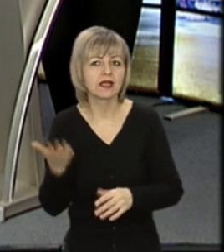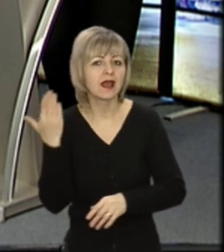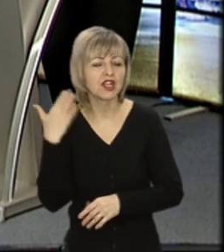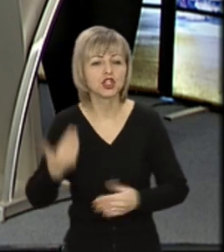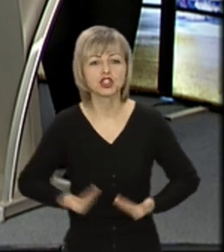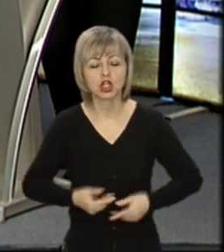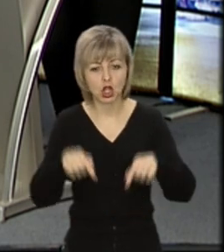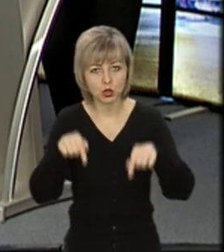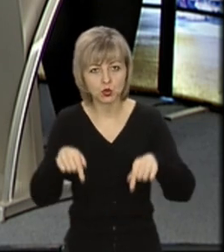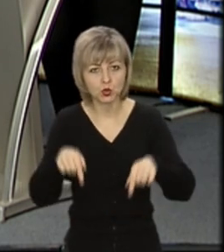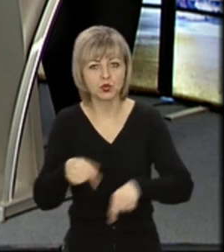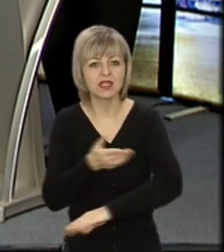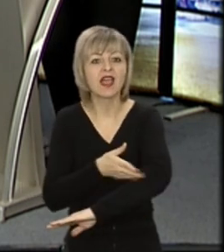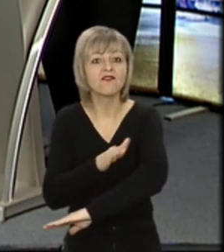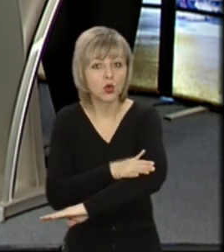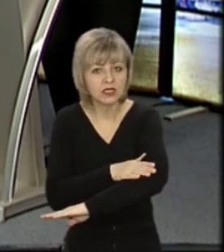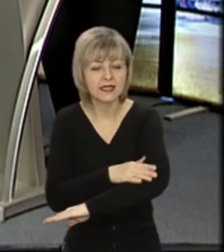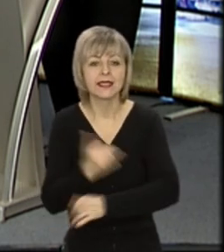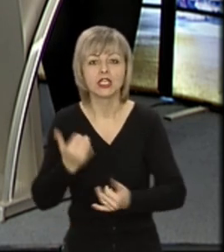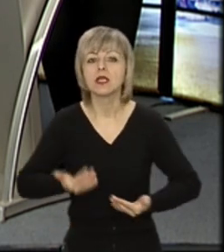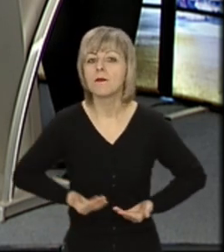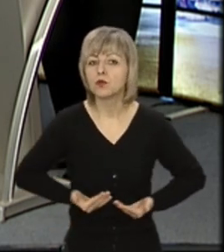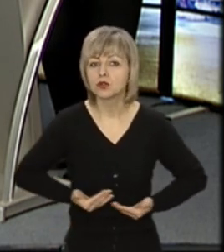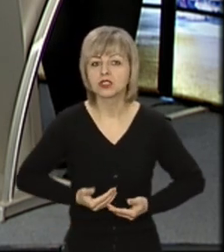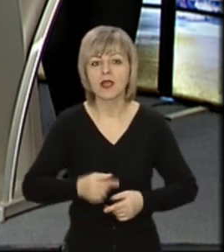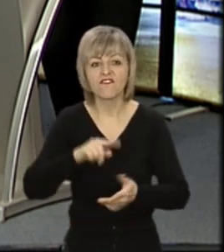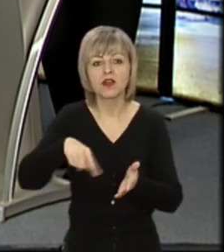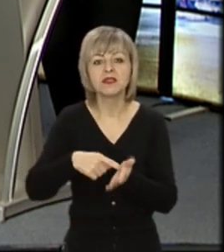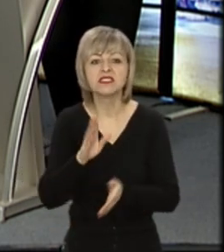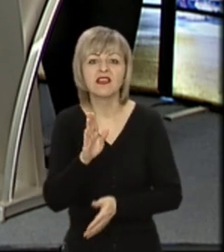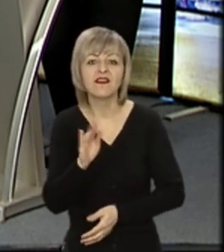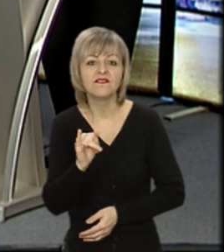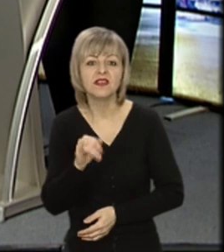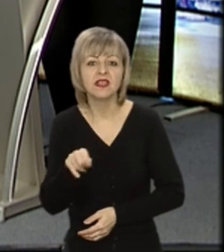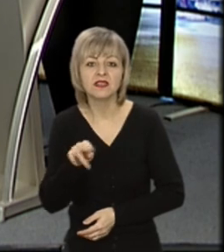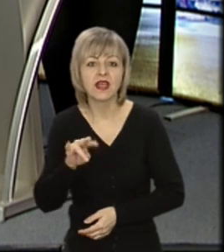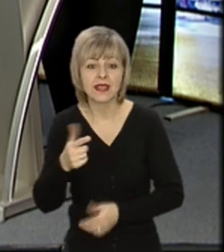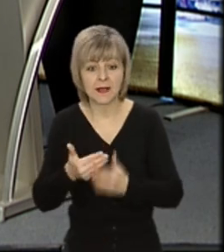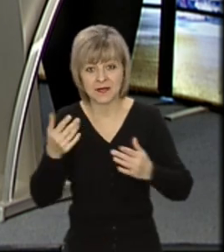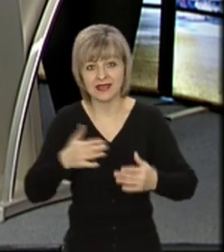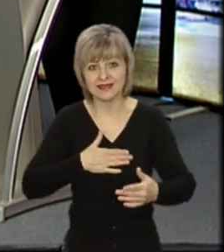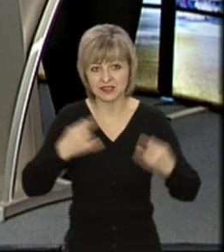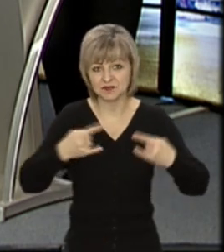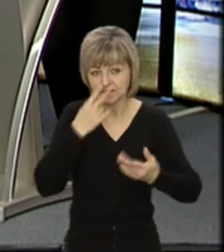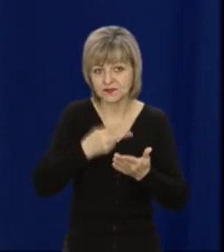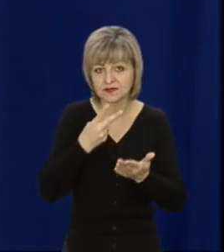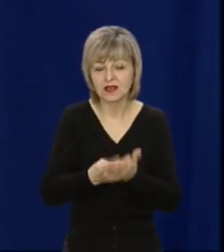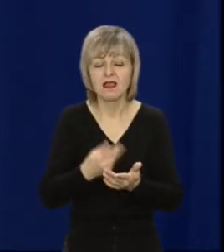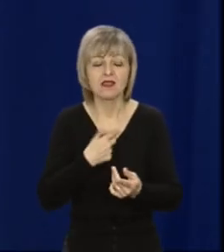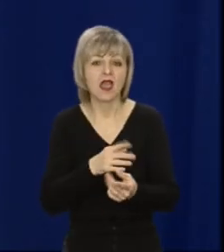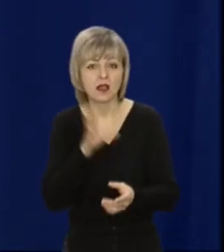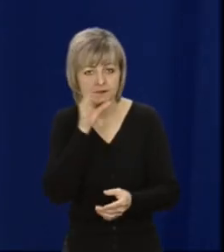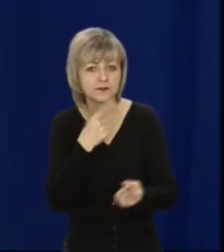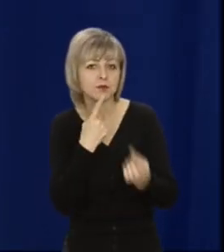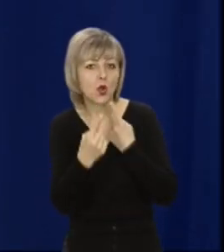яка раніше жила тут у нас на Волині, нині проживає в Відні і напередодні ефіру з пані Валерією я